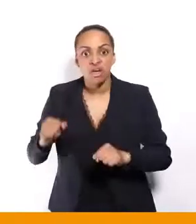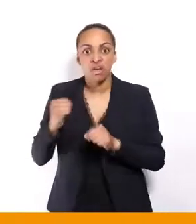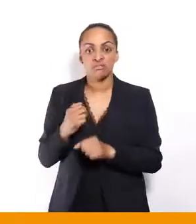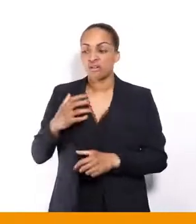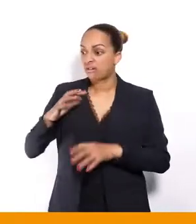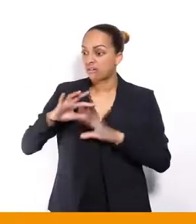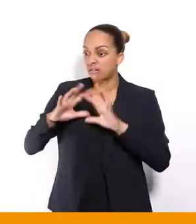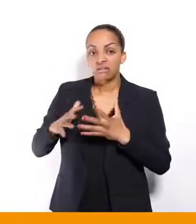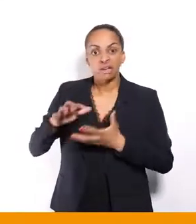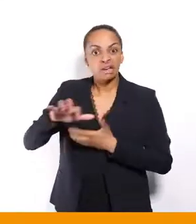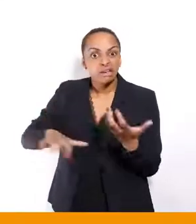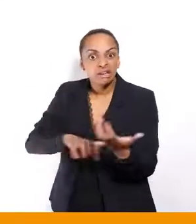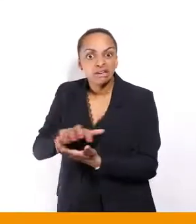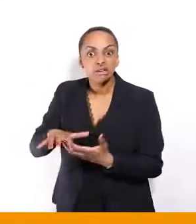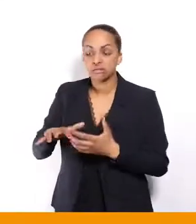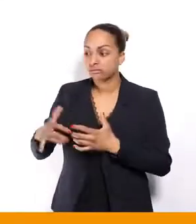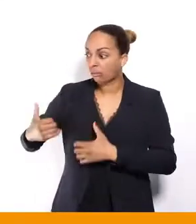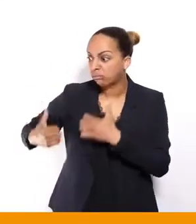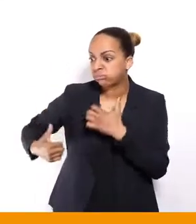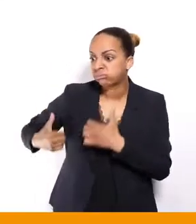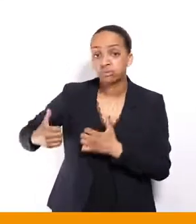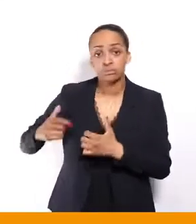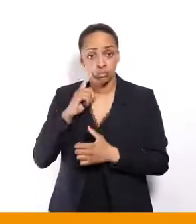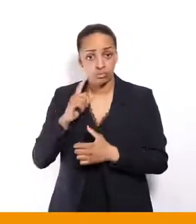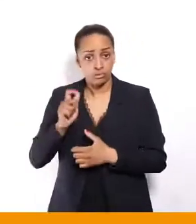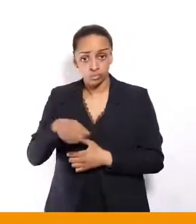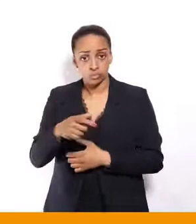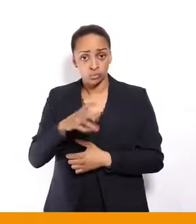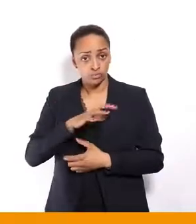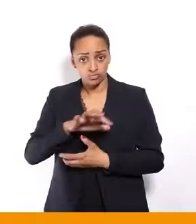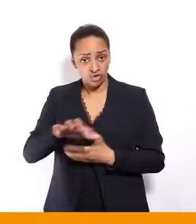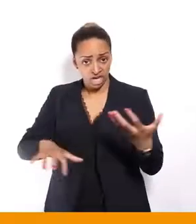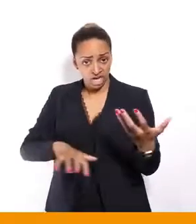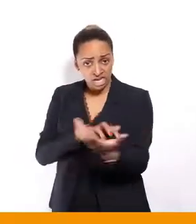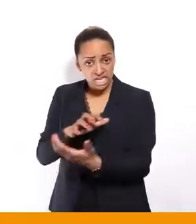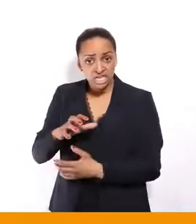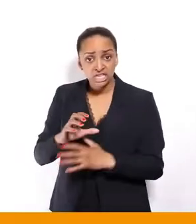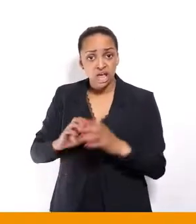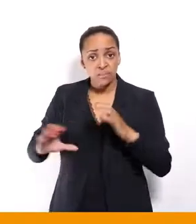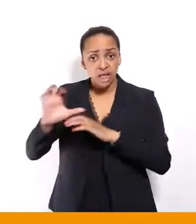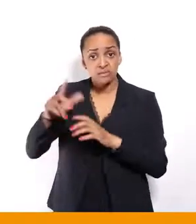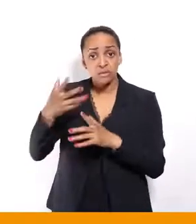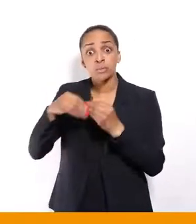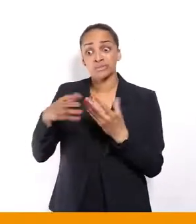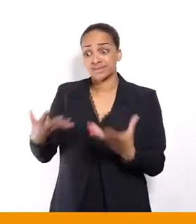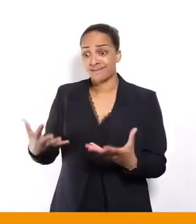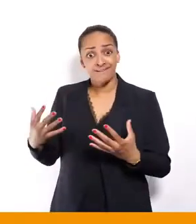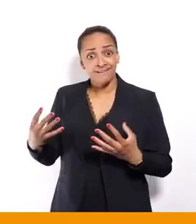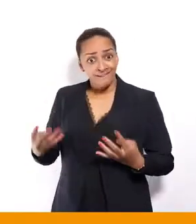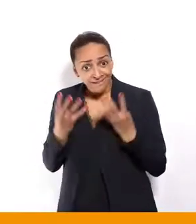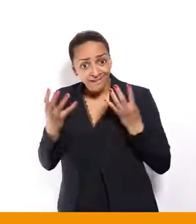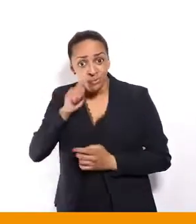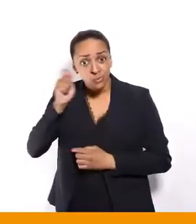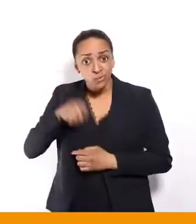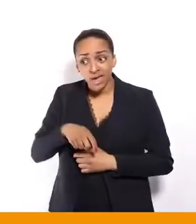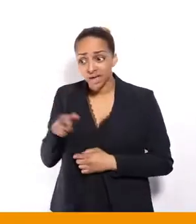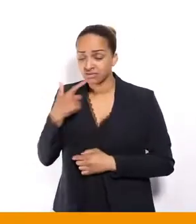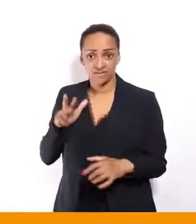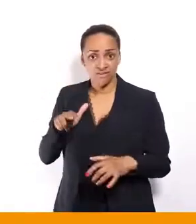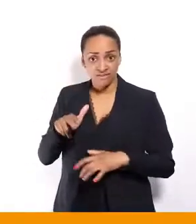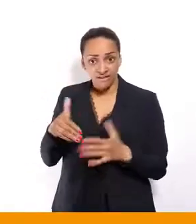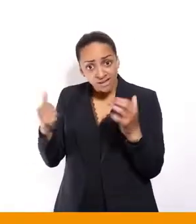cette crise, parce qu'en fait, on traverse une crise du capitalisme, et avec la guerre en Ukraine, je pense que ça va encore la rendre plus